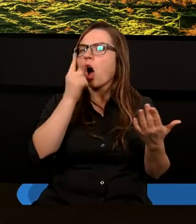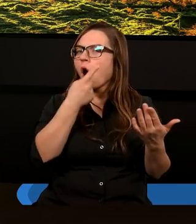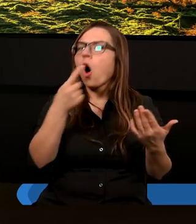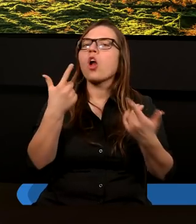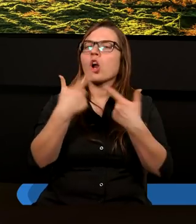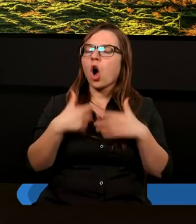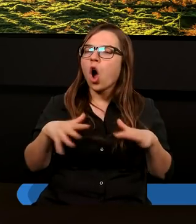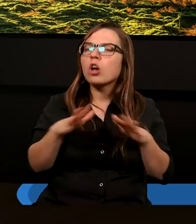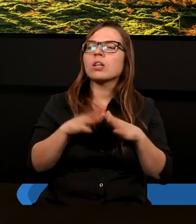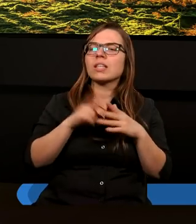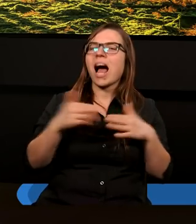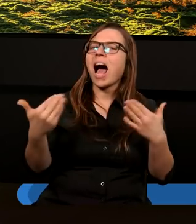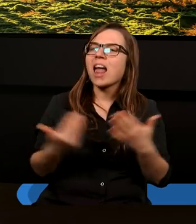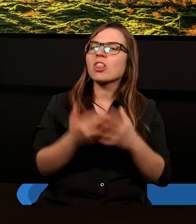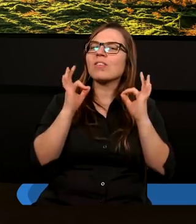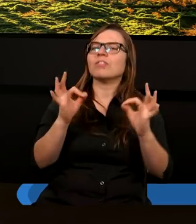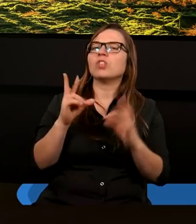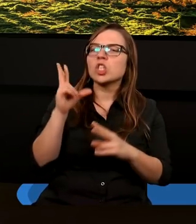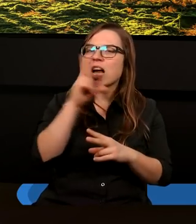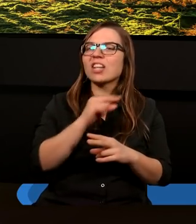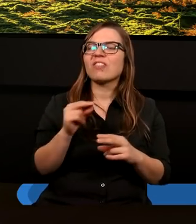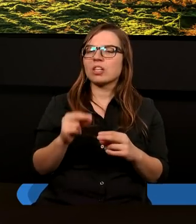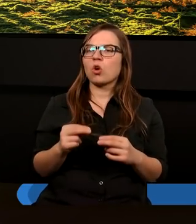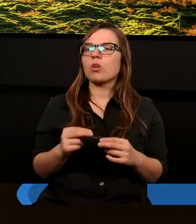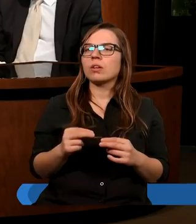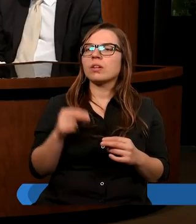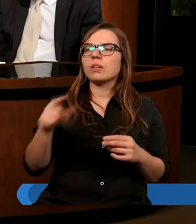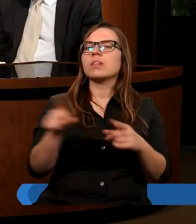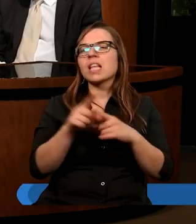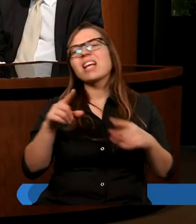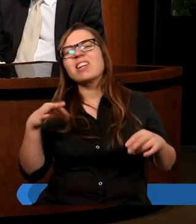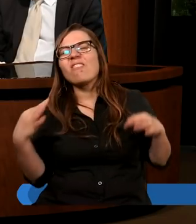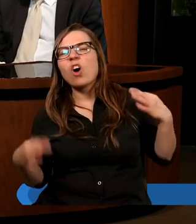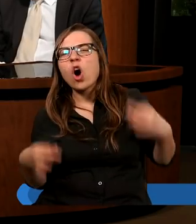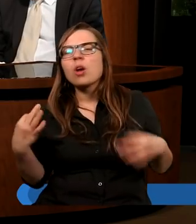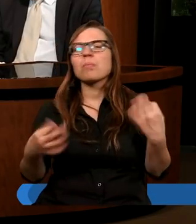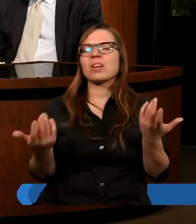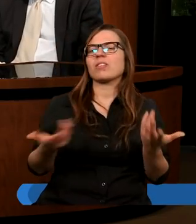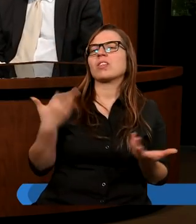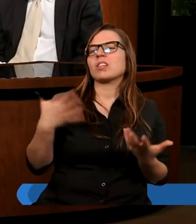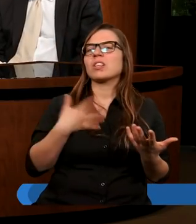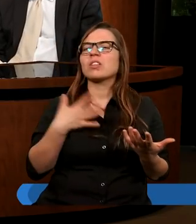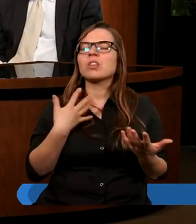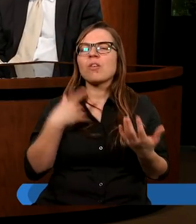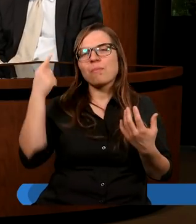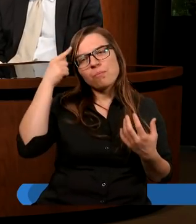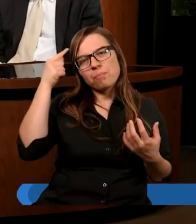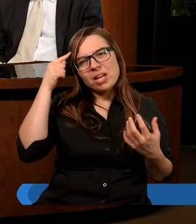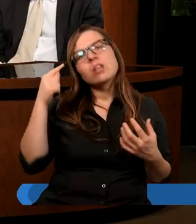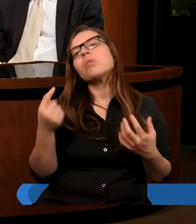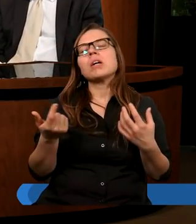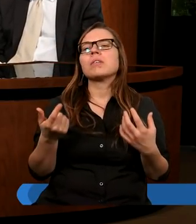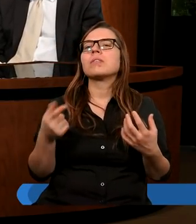Kościoła na nową rzeczywistość. Ale też, gdy pojawiają się jakieś wątpliwości nieraz w naszych umysłach, to